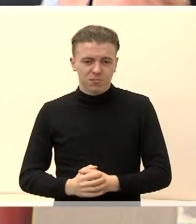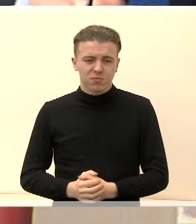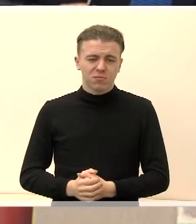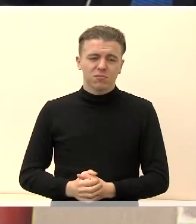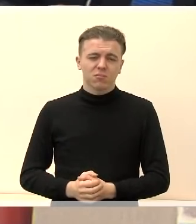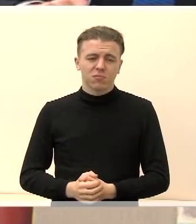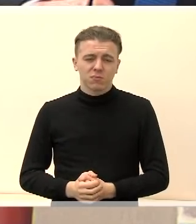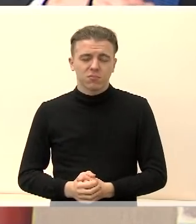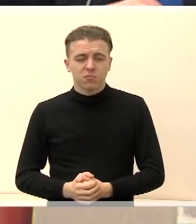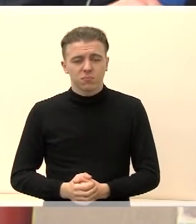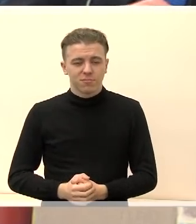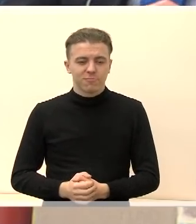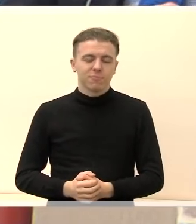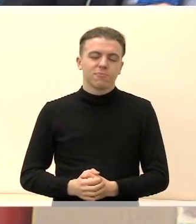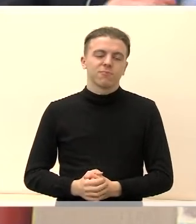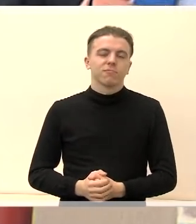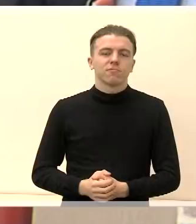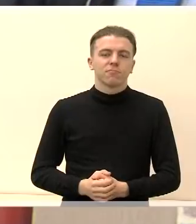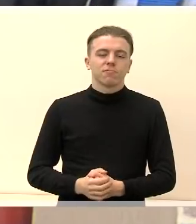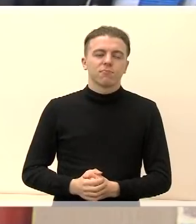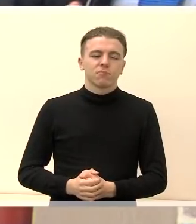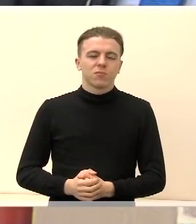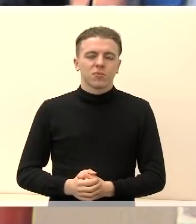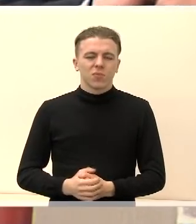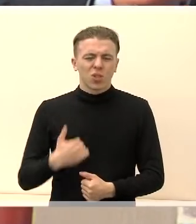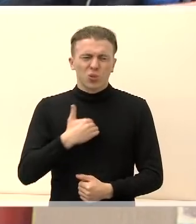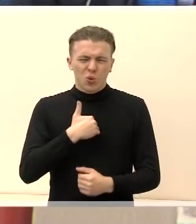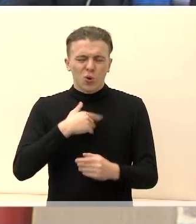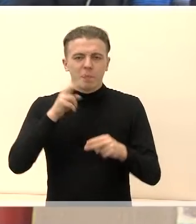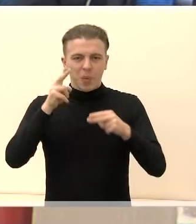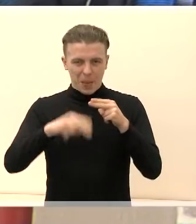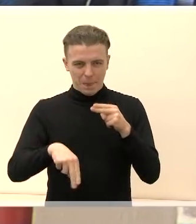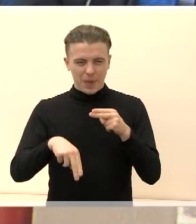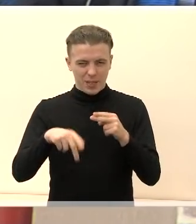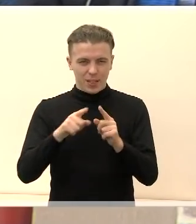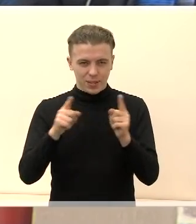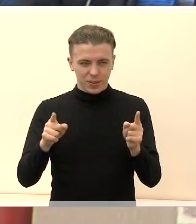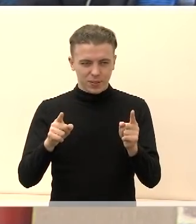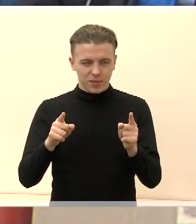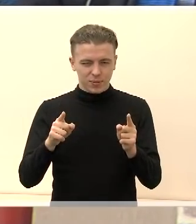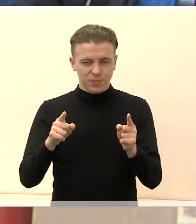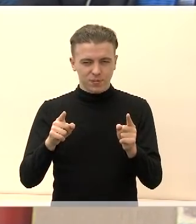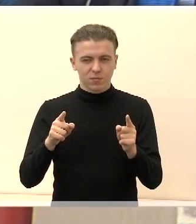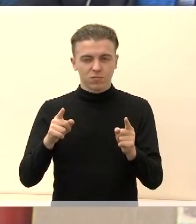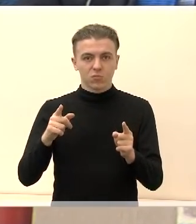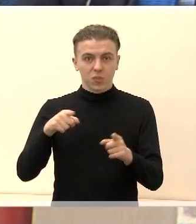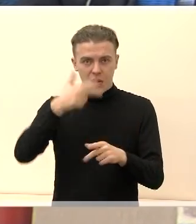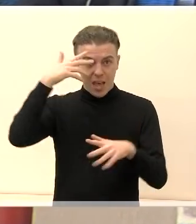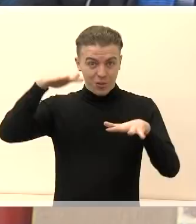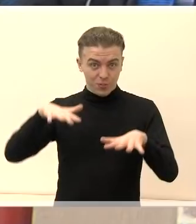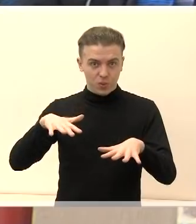Išiunkitų, Pauliu. Norėčiau labai užbaigti tokia labai taposiu kalambūrų Lietuvoje.